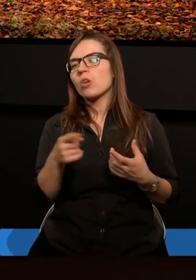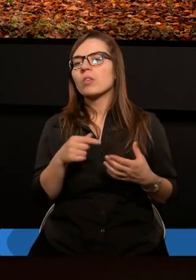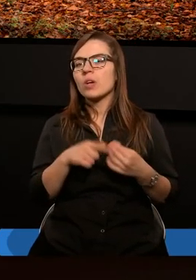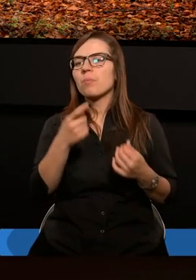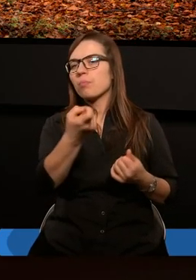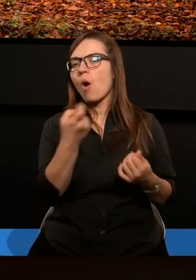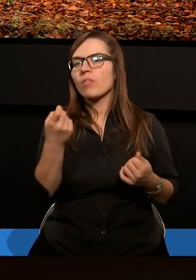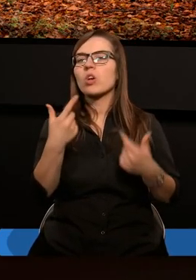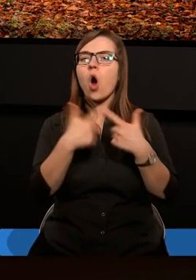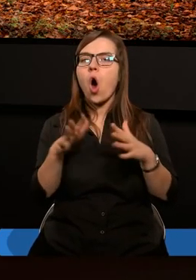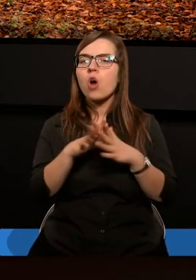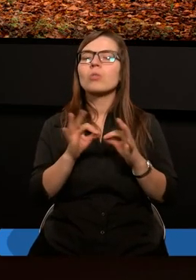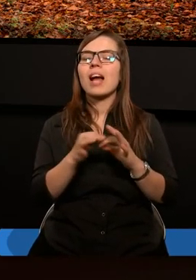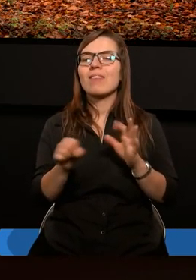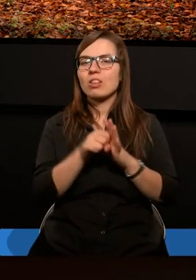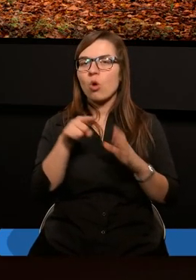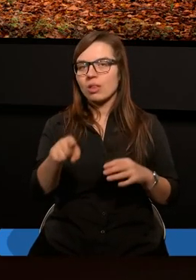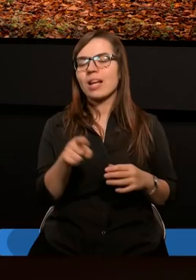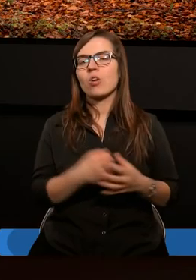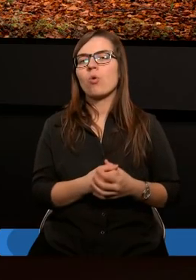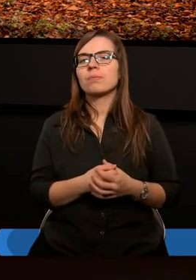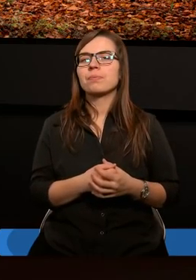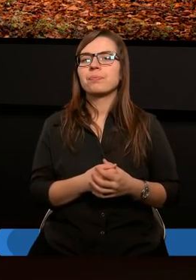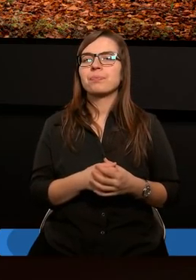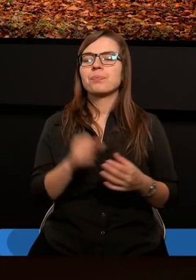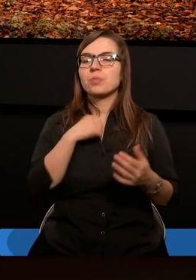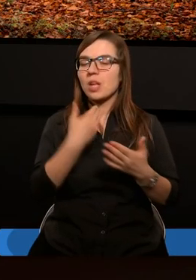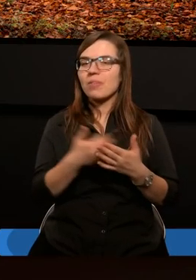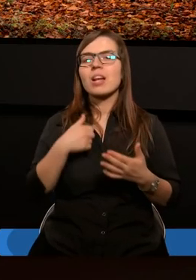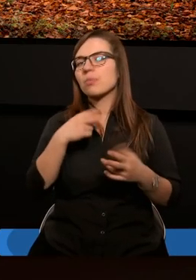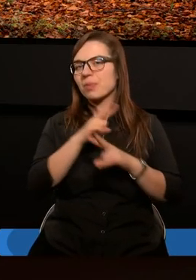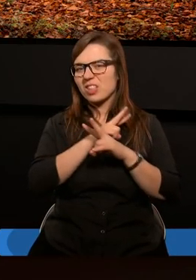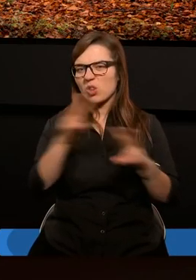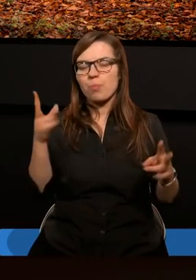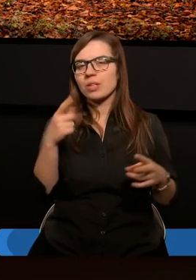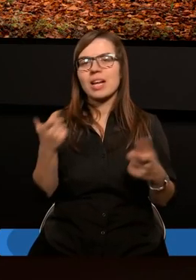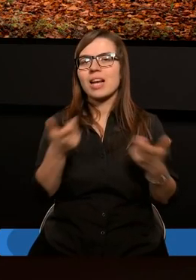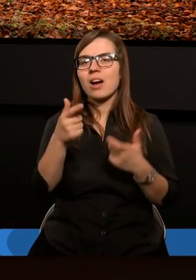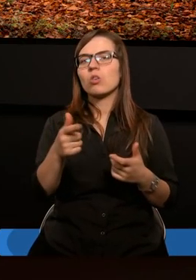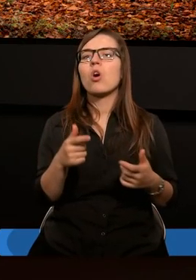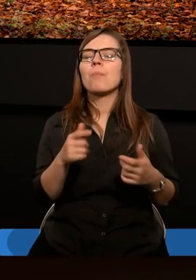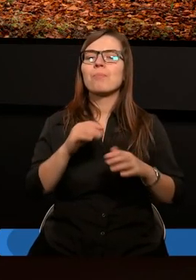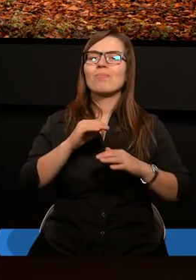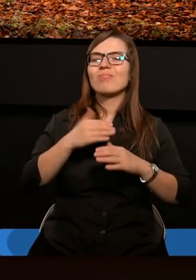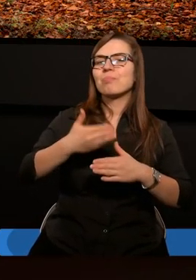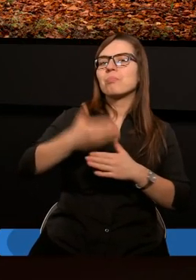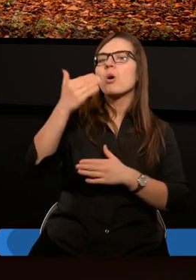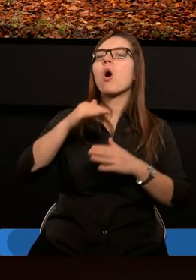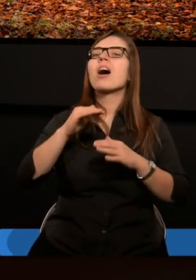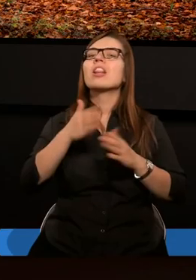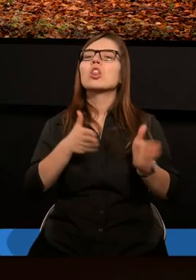spełniali, Bóg powołał Kościół nowotestamentowy do jej spełniania, ale nikomu nie zagrodził drogi do zbawienia.